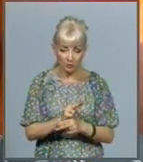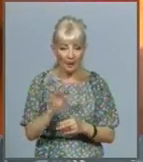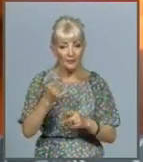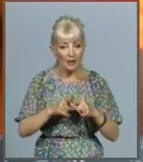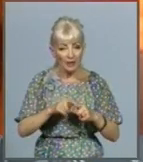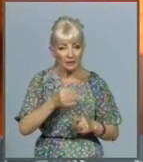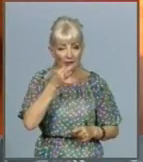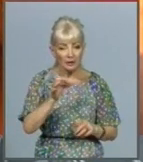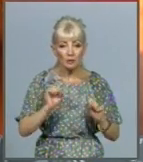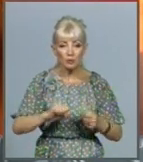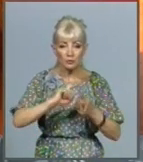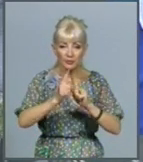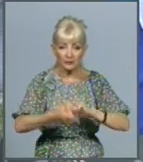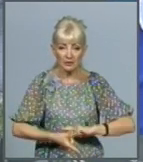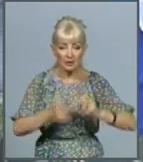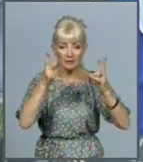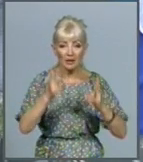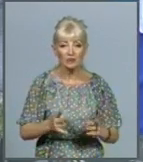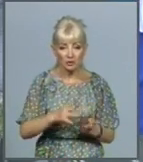привести до трагічних наслідків.